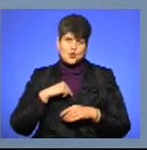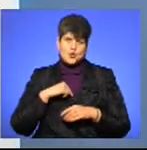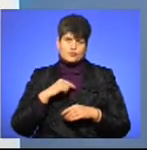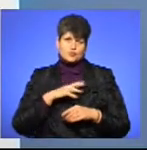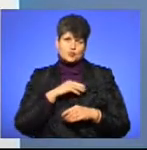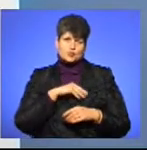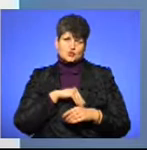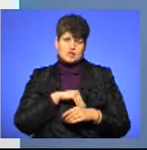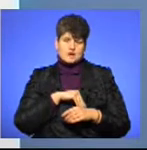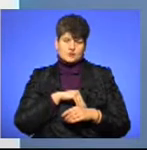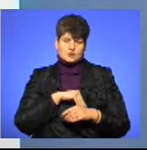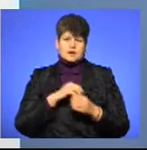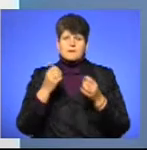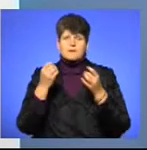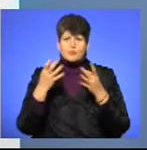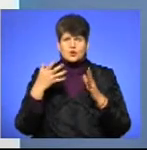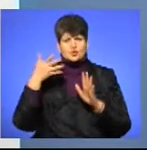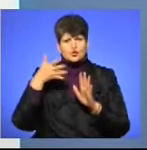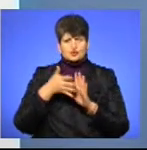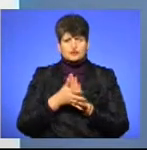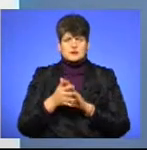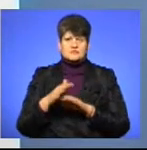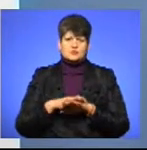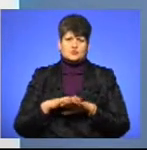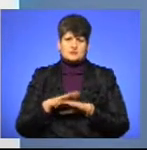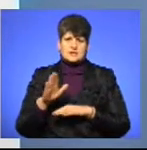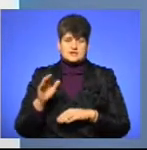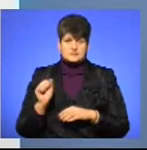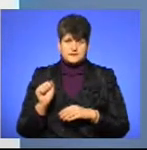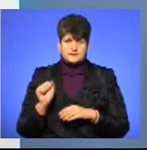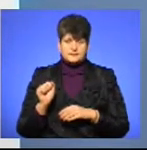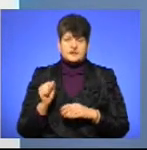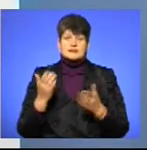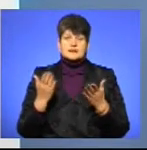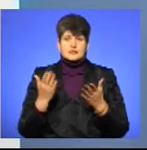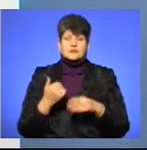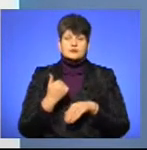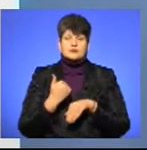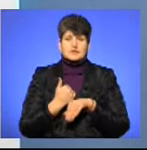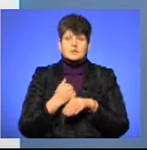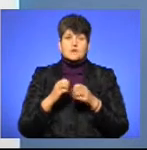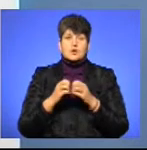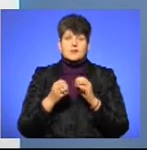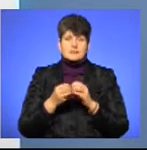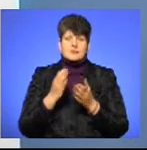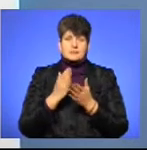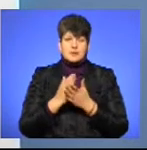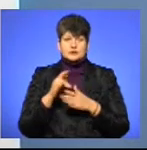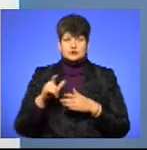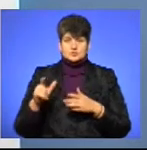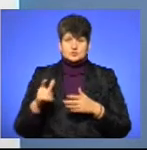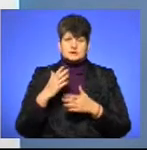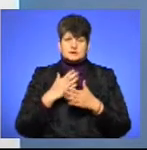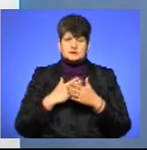душевної і просто розуміння суспільства. От, власне, з якими основними проблемами зіштовхуються люди з вадами